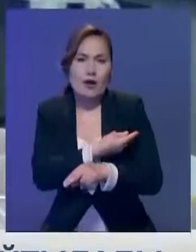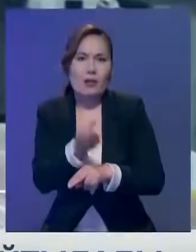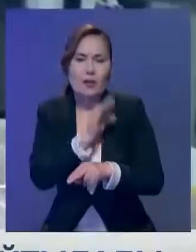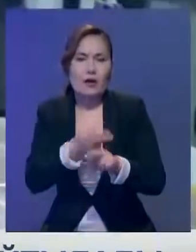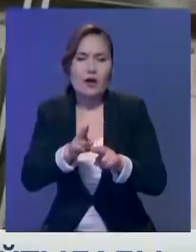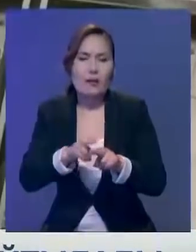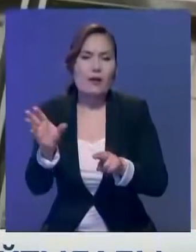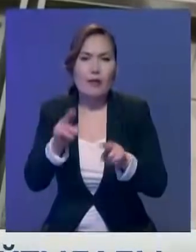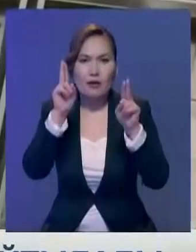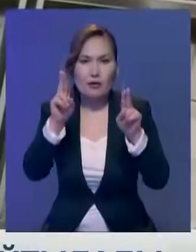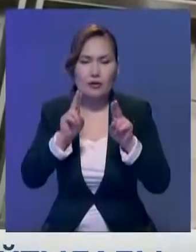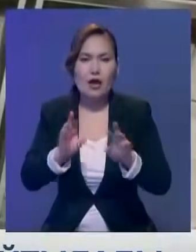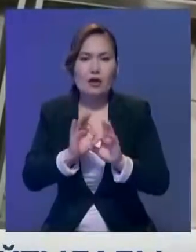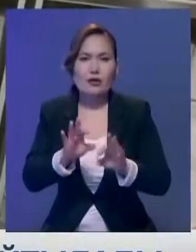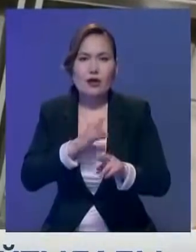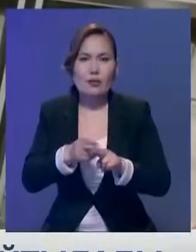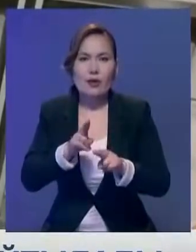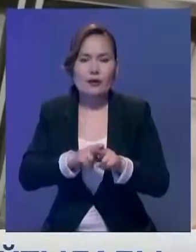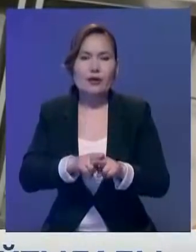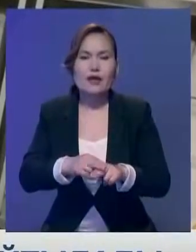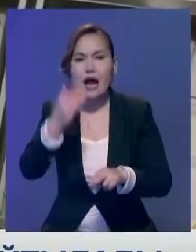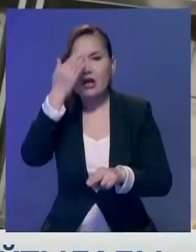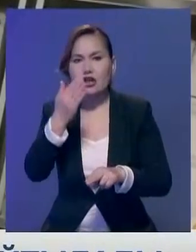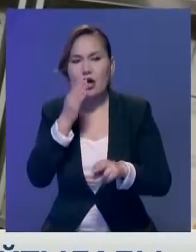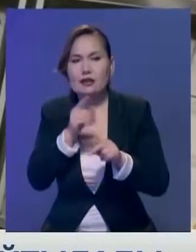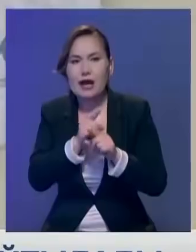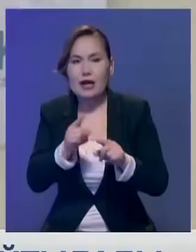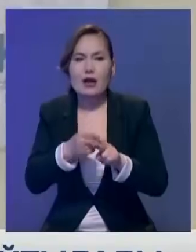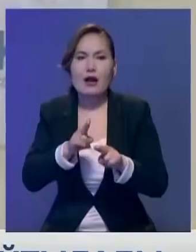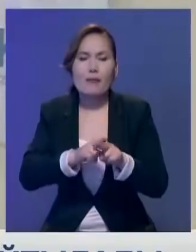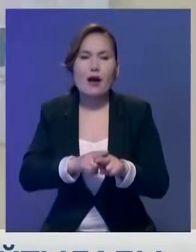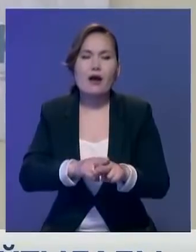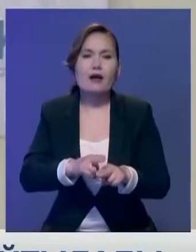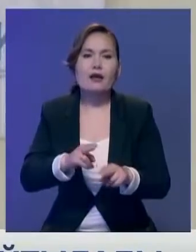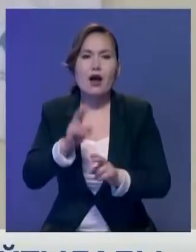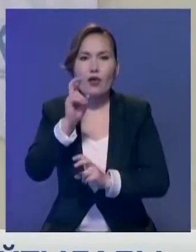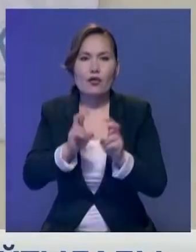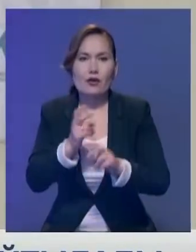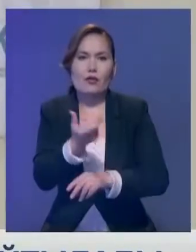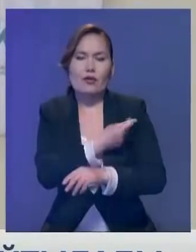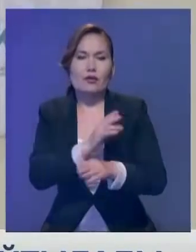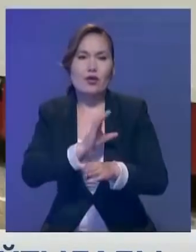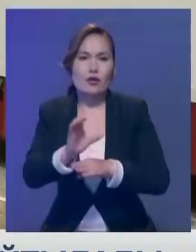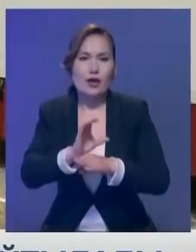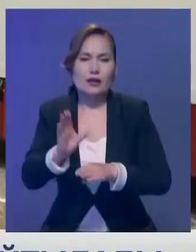тәртібі түсіндіріліп жатыр. Атабу тек жазайларында қаз вакттың өндірісі ұлғайтылмақ.